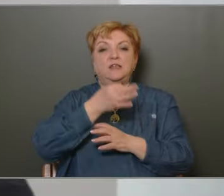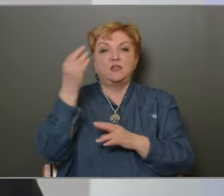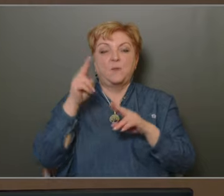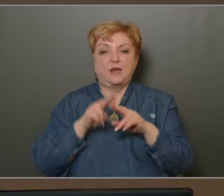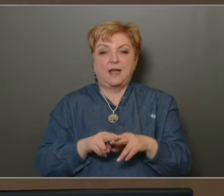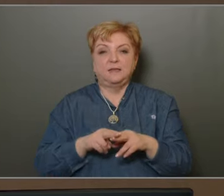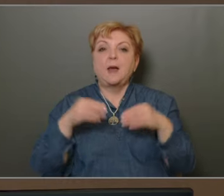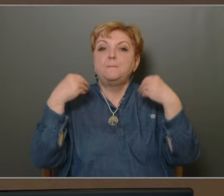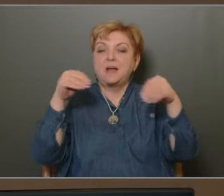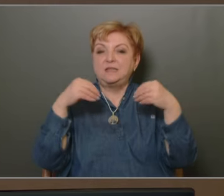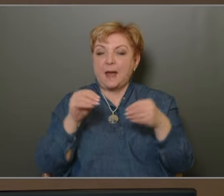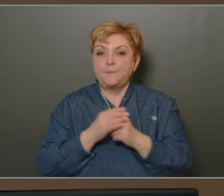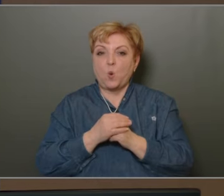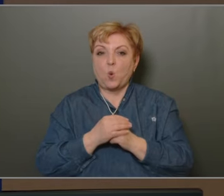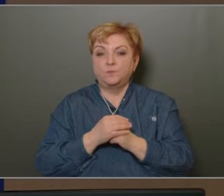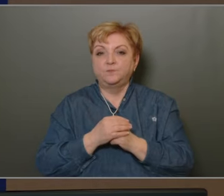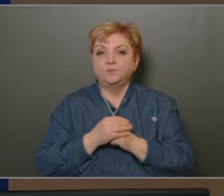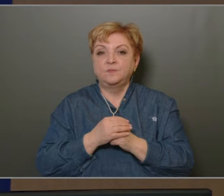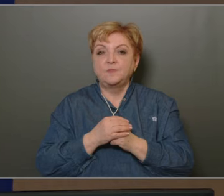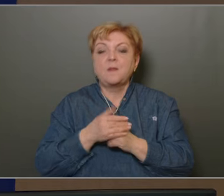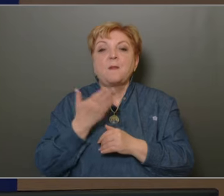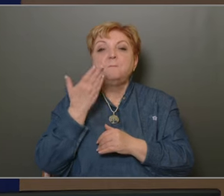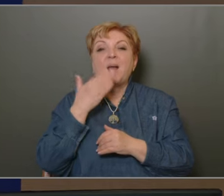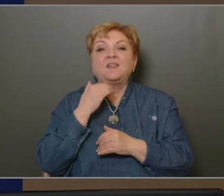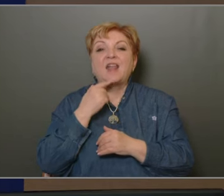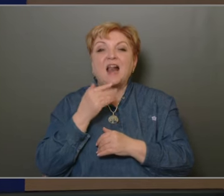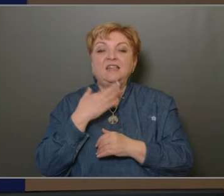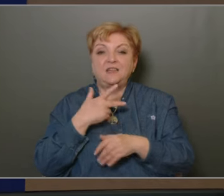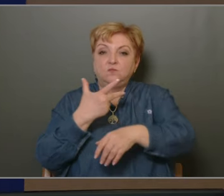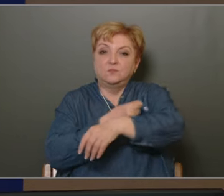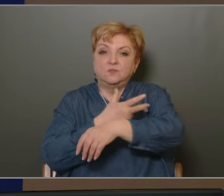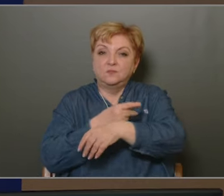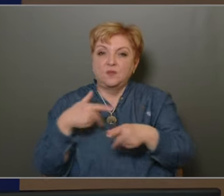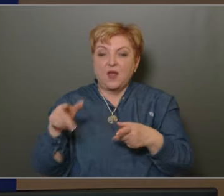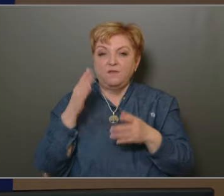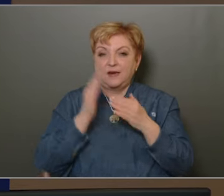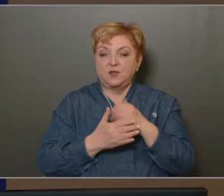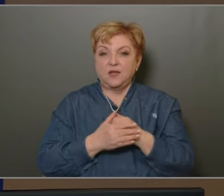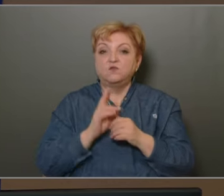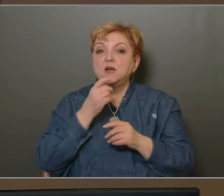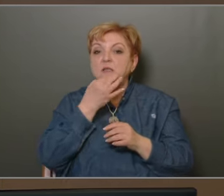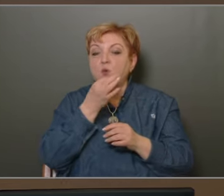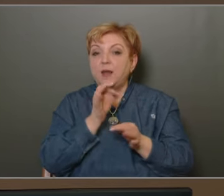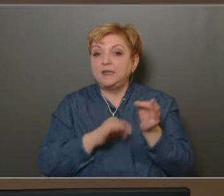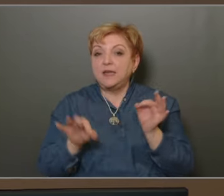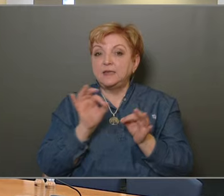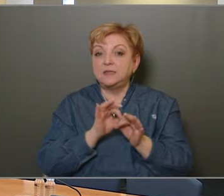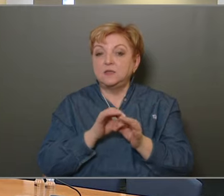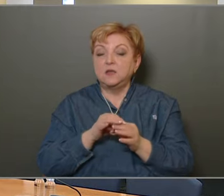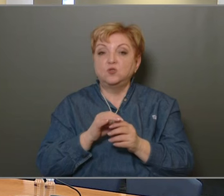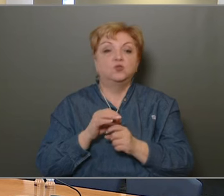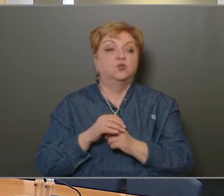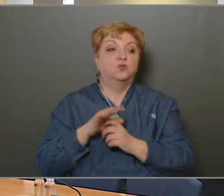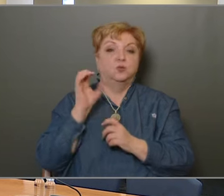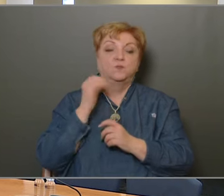napi rendünket beszámoló a mentálhigiénés és drogstratégia végrehajtásáról. Van-e szó, Beliki, egészítés?